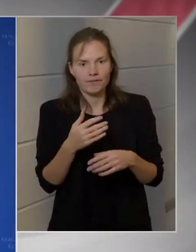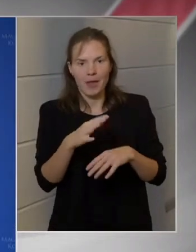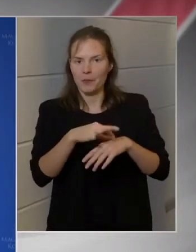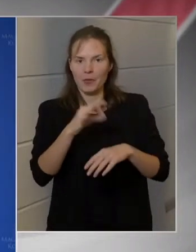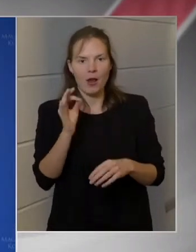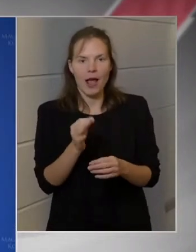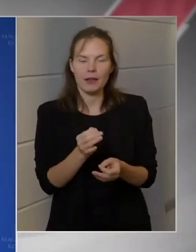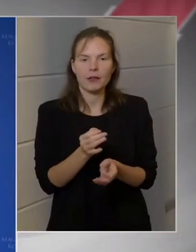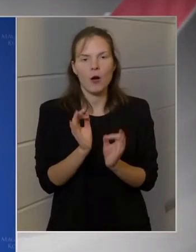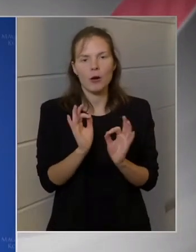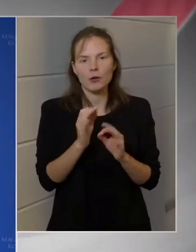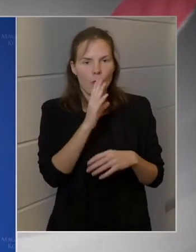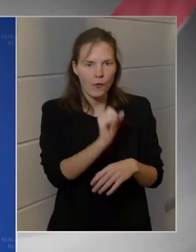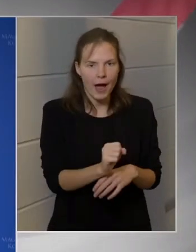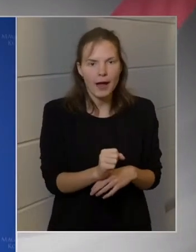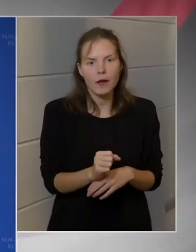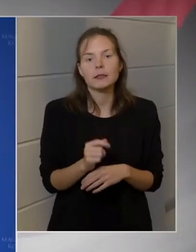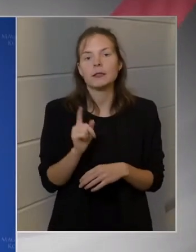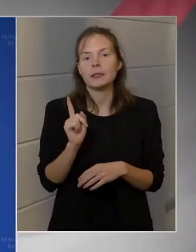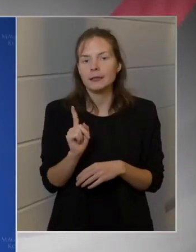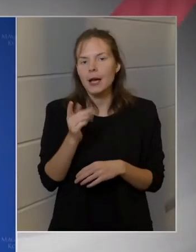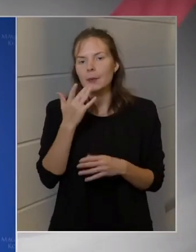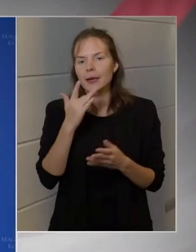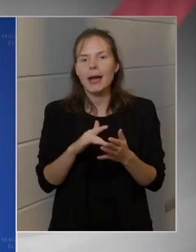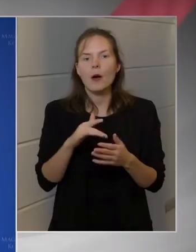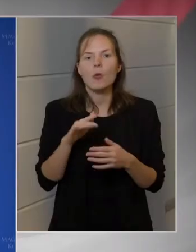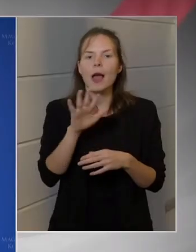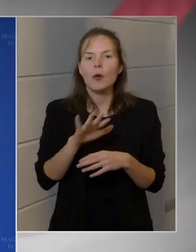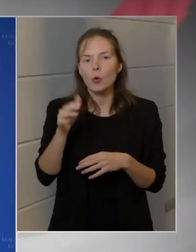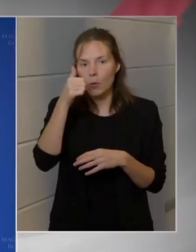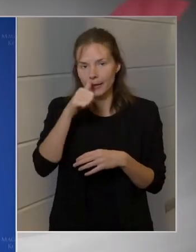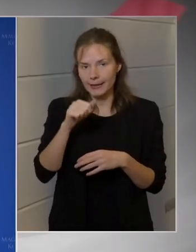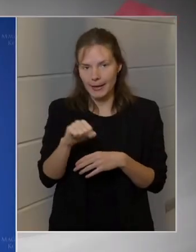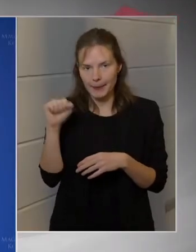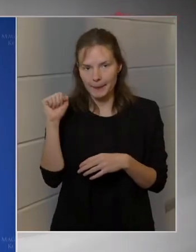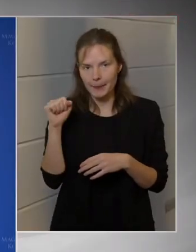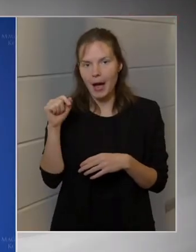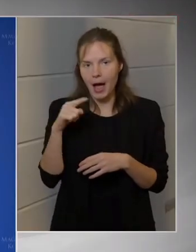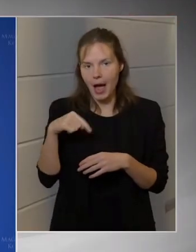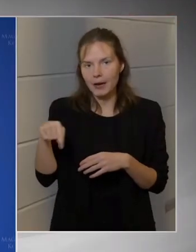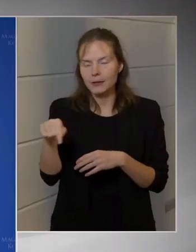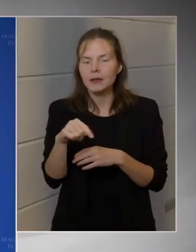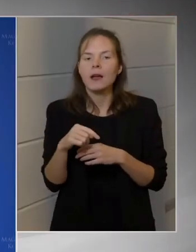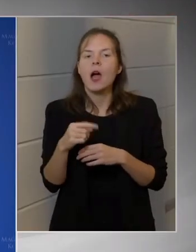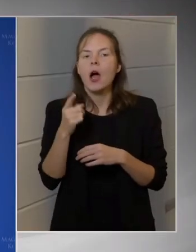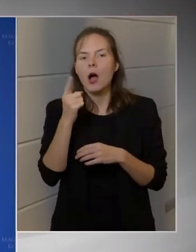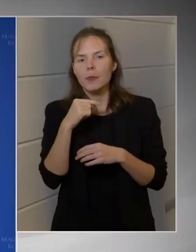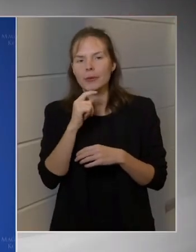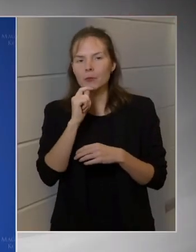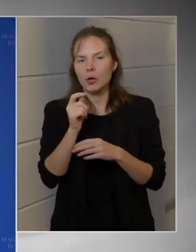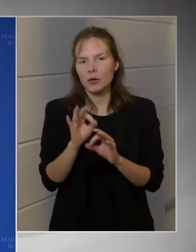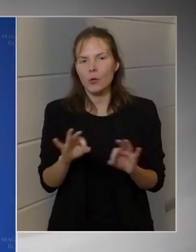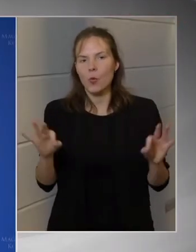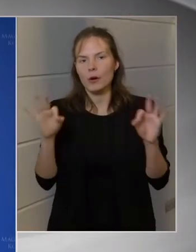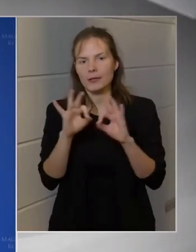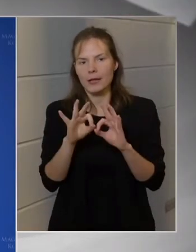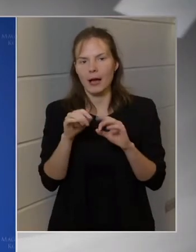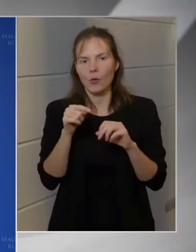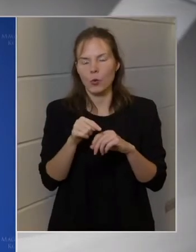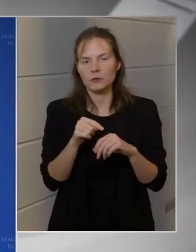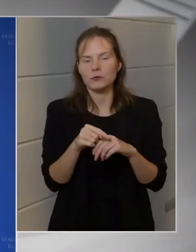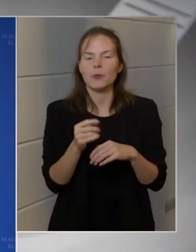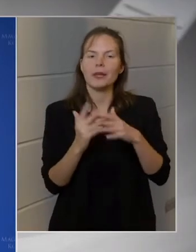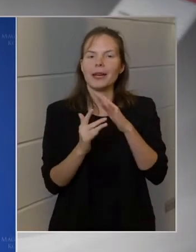választ, ugyanakkor egyre többen találják át. Például az Európai Néppárt, amely Magyarországot a migrációval szembeni